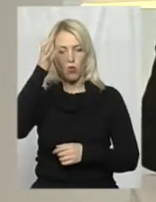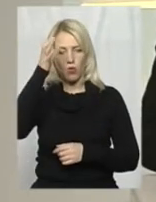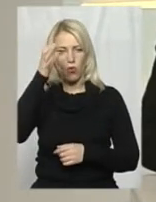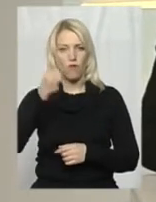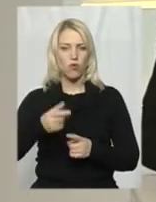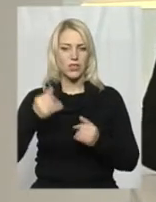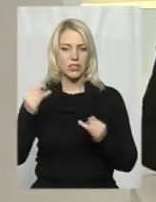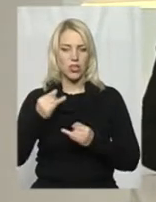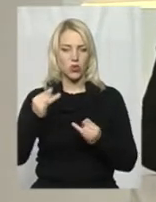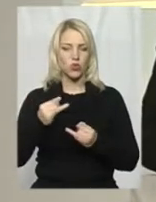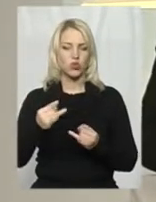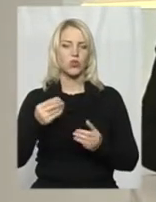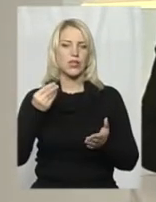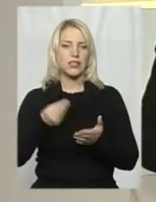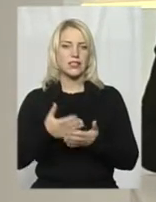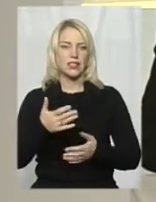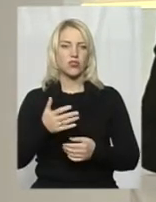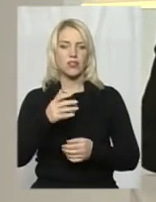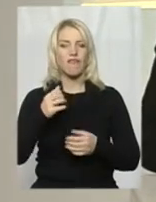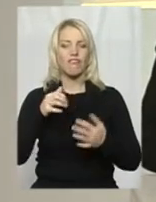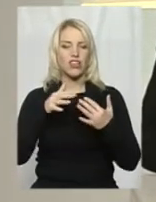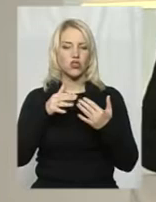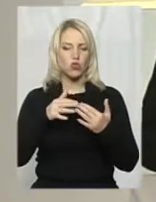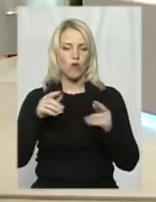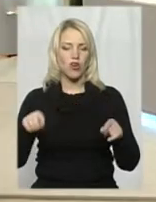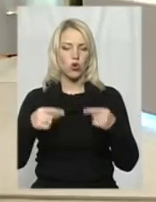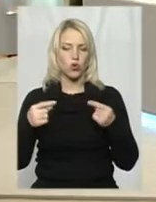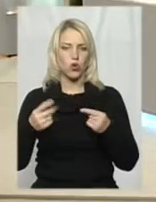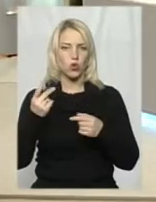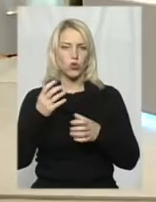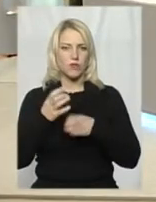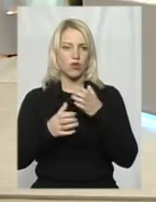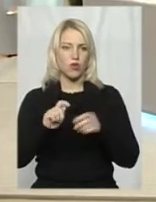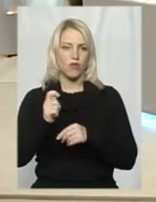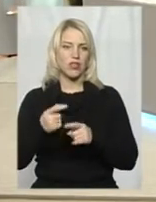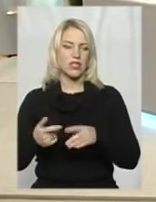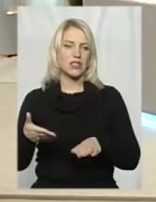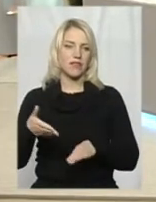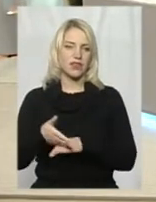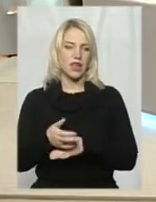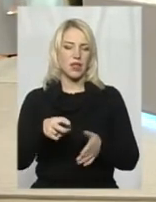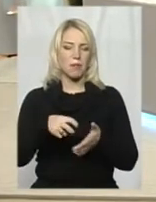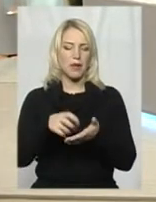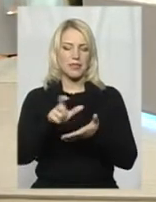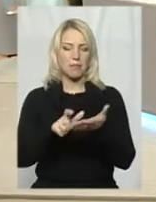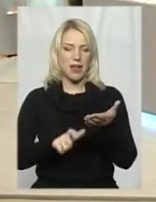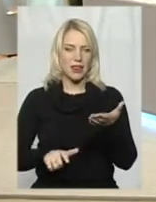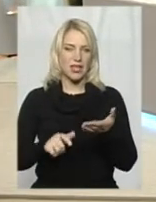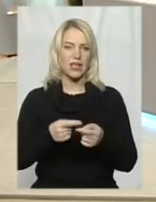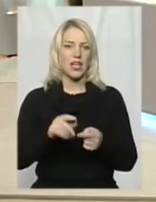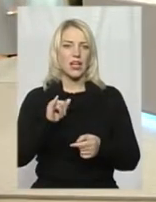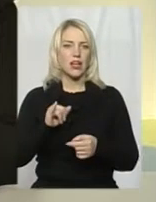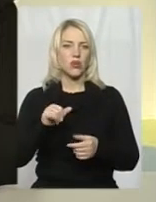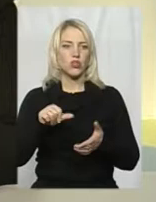військових реконструкцій Другої світової війни. Студію до нас завітали письменник, учасник військово-історичних